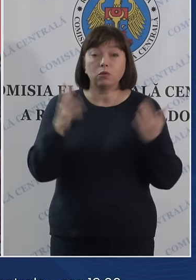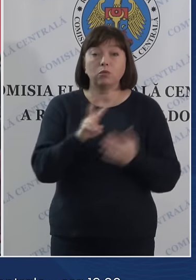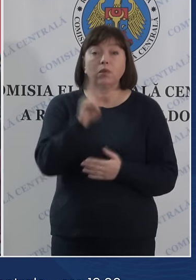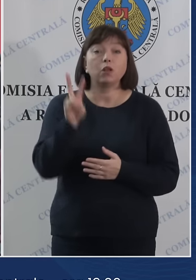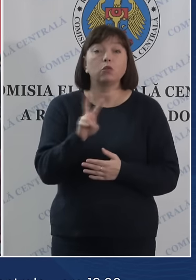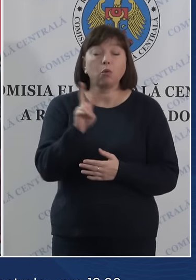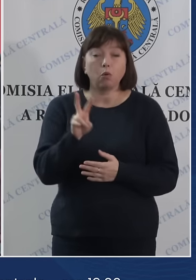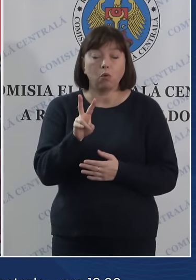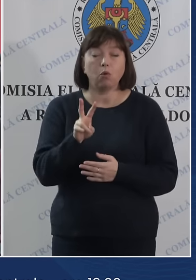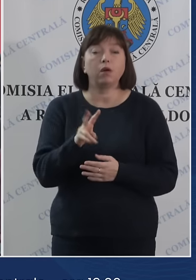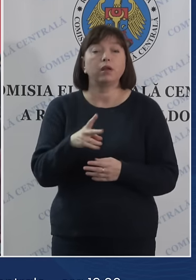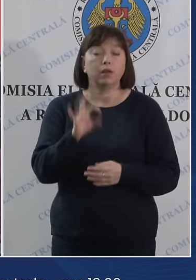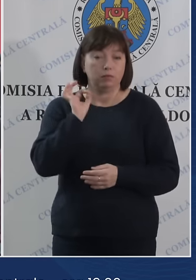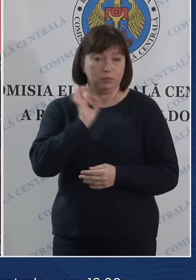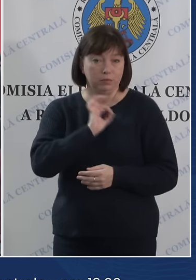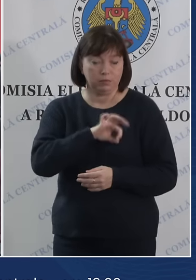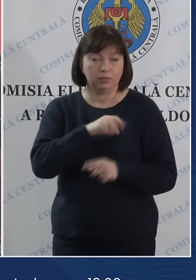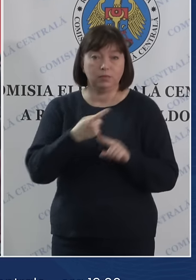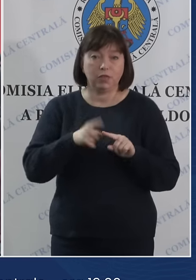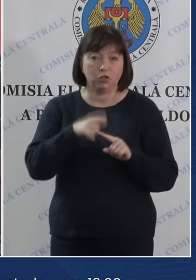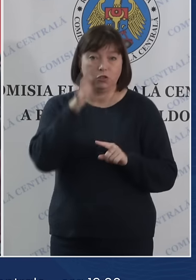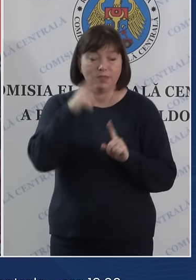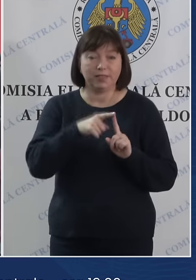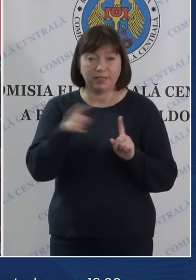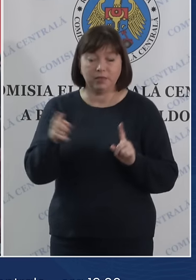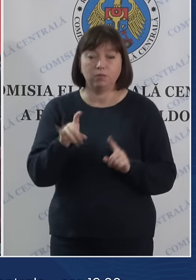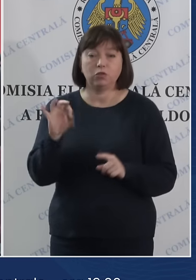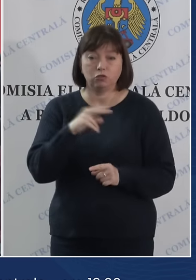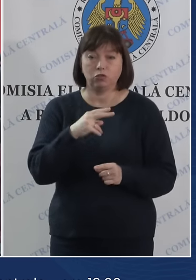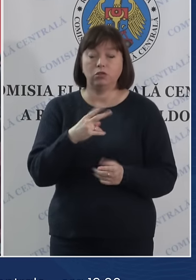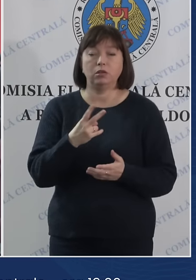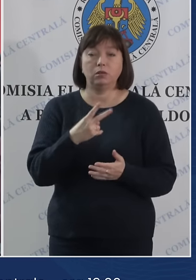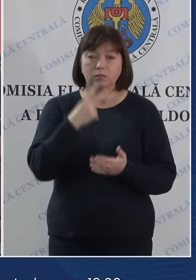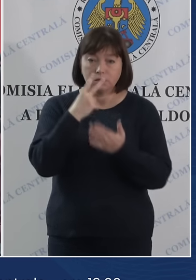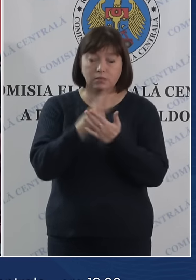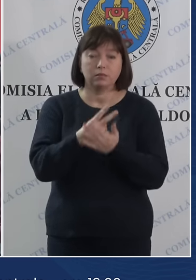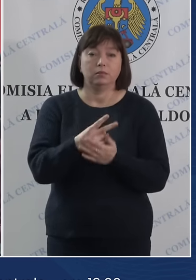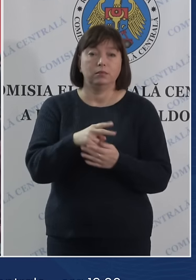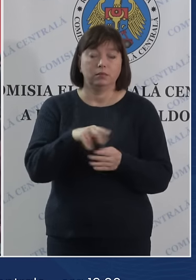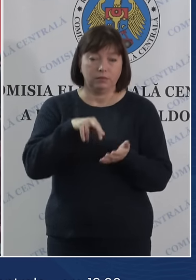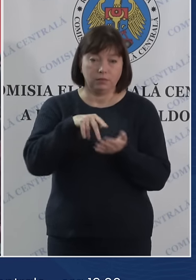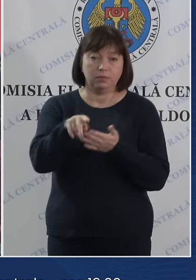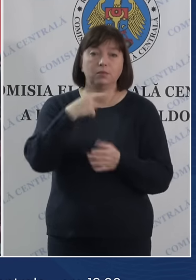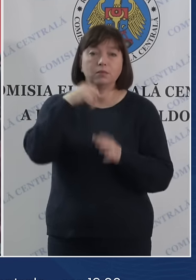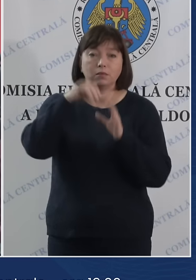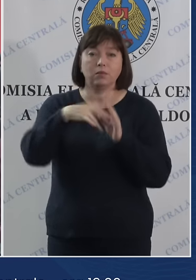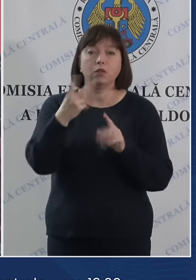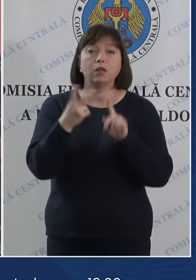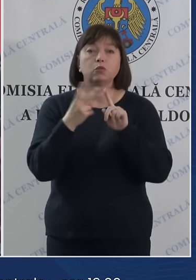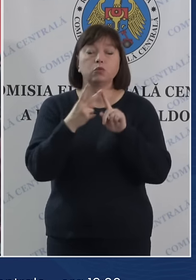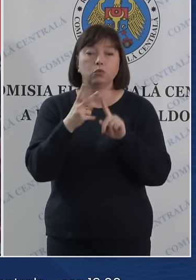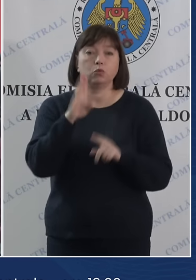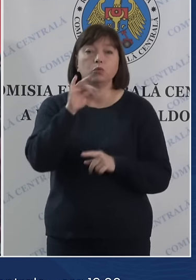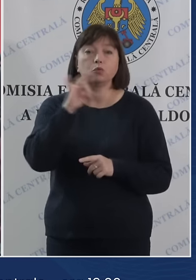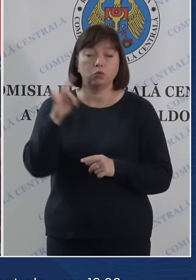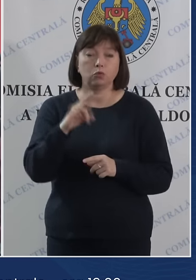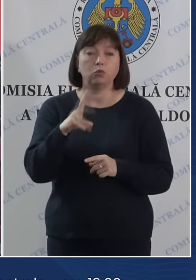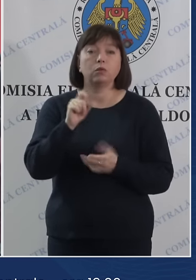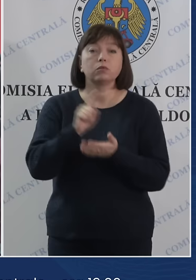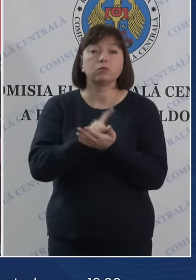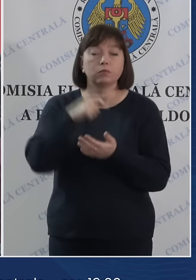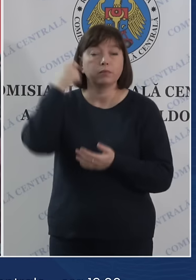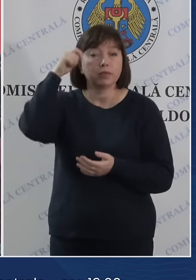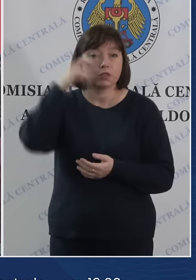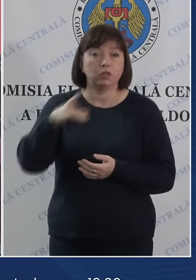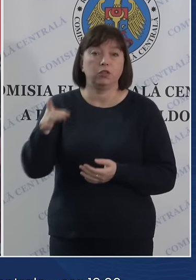ore să profite de ele și să-și manifeste opțiunea în turul 2 al alegerilor pentru funcție de președinte